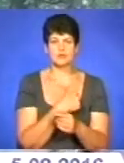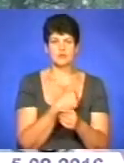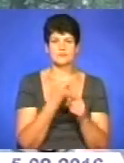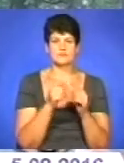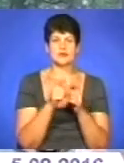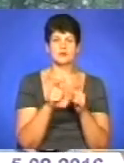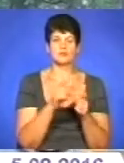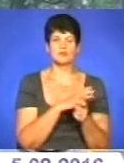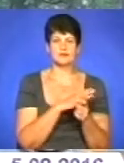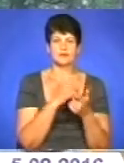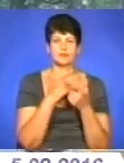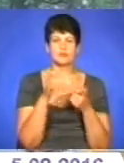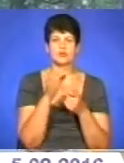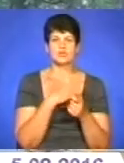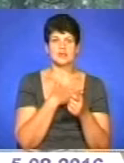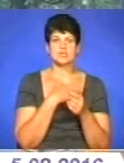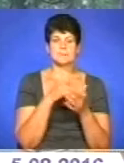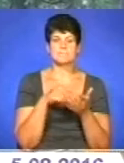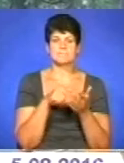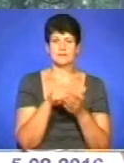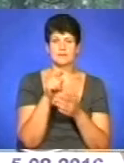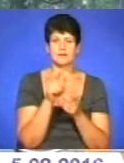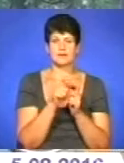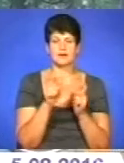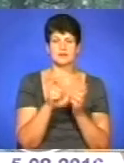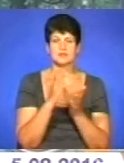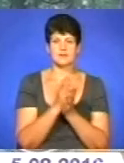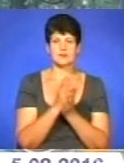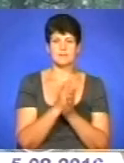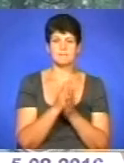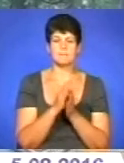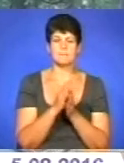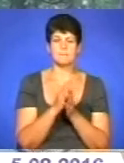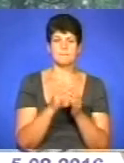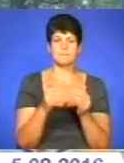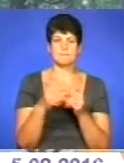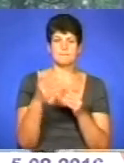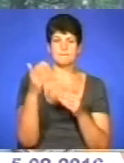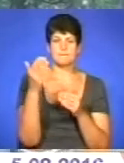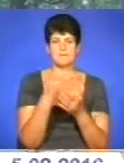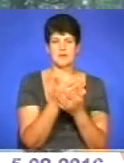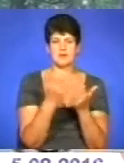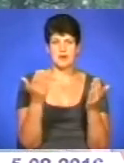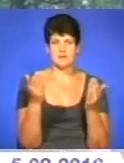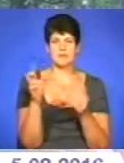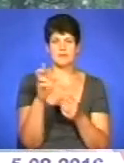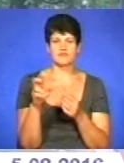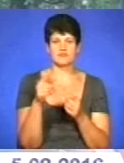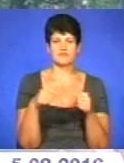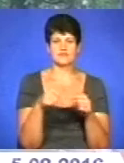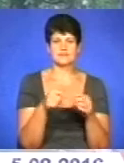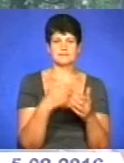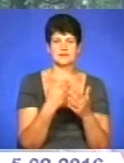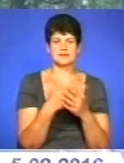була інформація про наше місто, там на карточці зображена панорама Бережан, вид зверху. Також, щоб підтримати